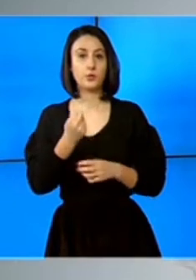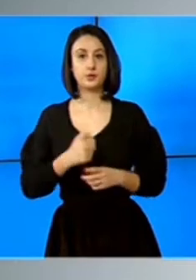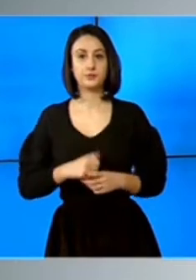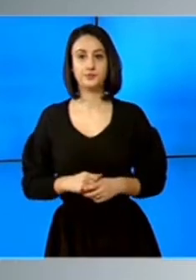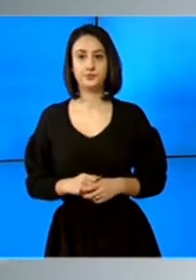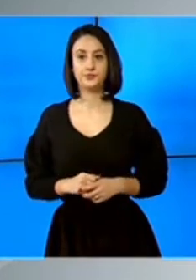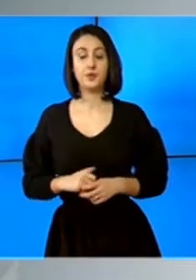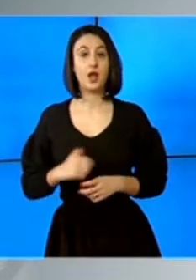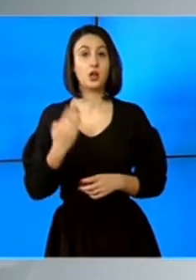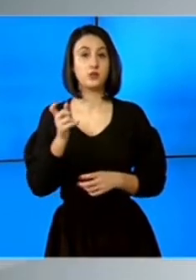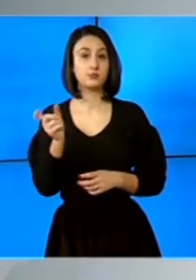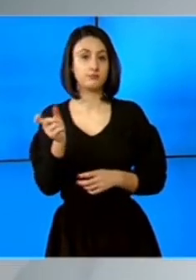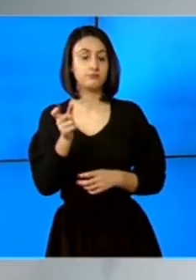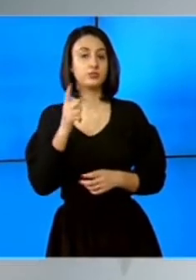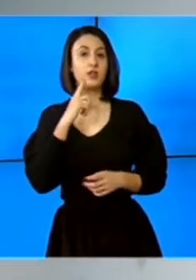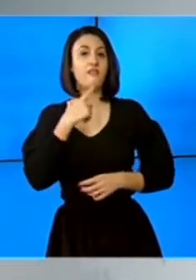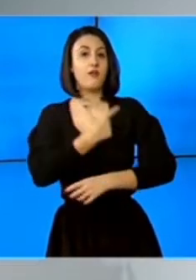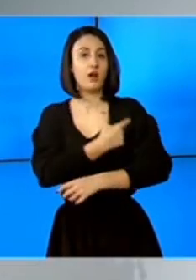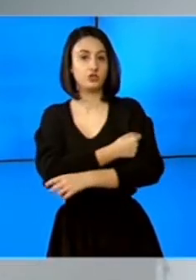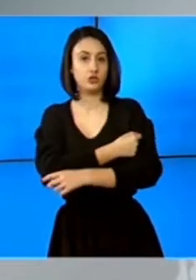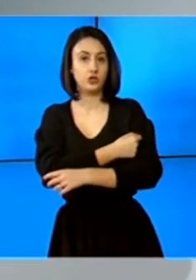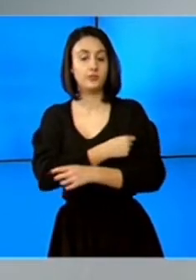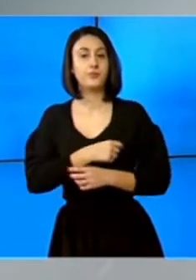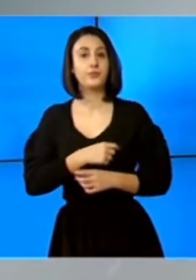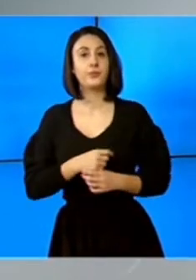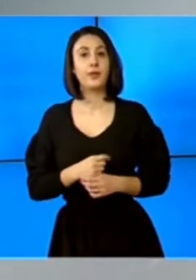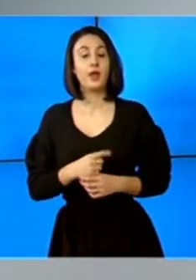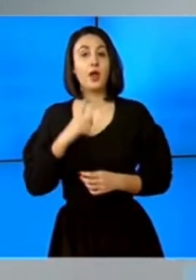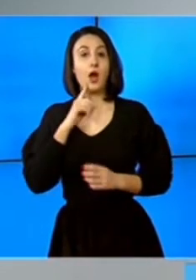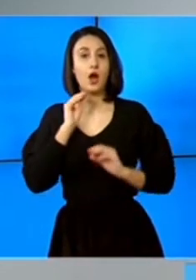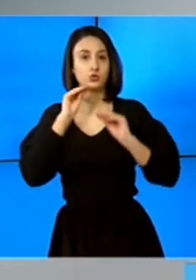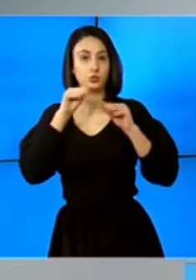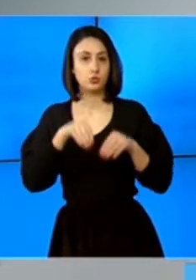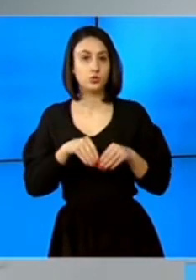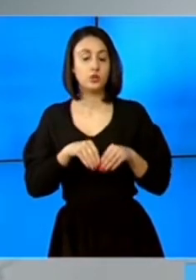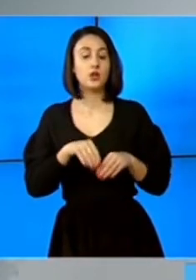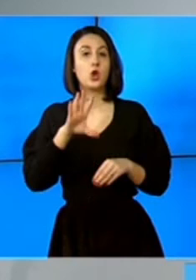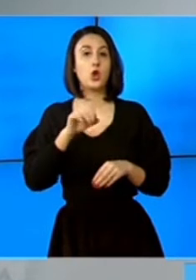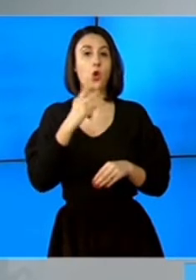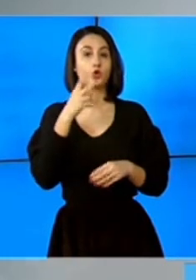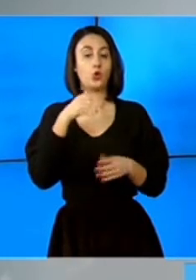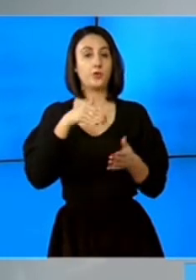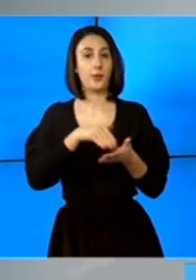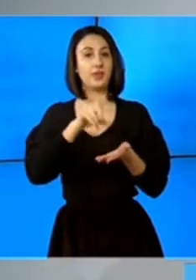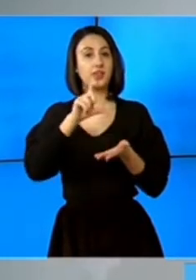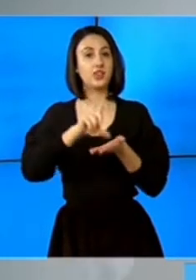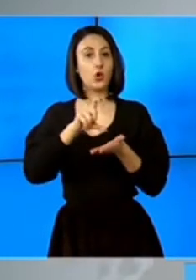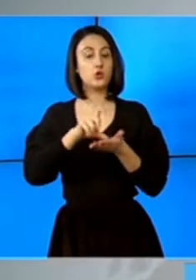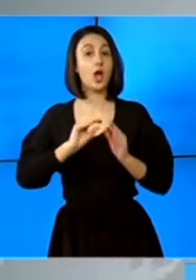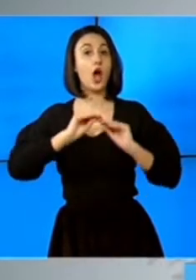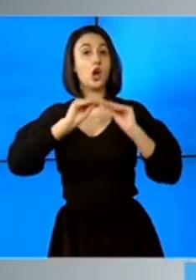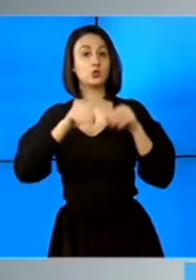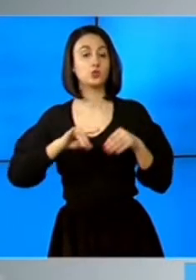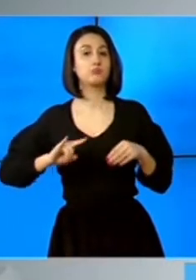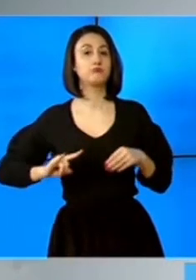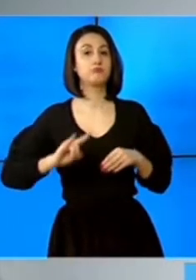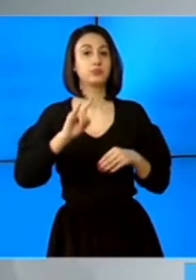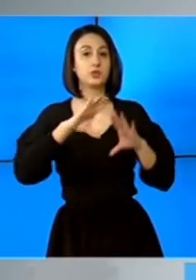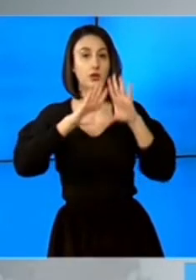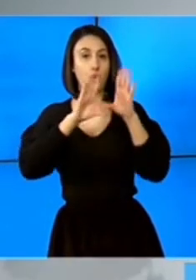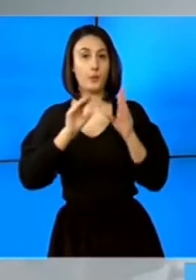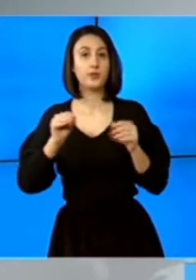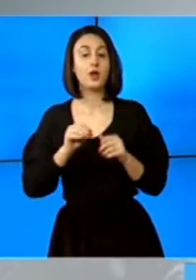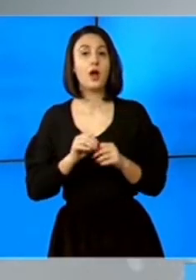La șasea tranșă de vaccin anti-COVID-19 de la Pfizer-BioNTech, care constă în peste 92.000 de doze, a ajuns pe calea aeriană în România.